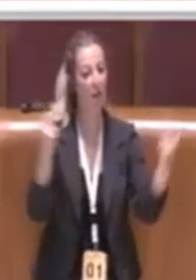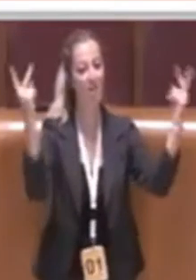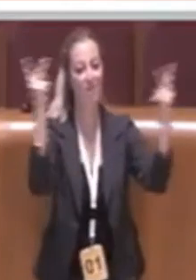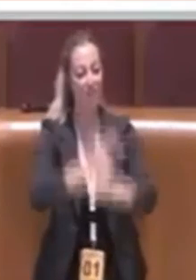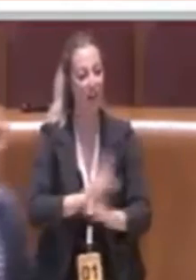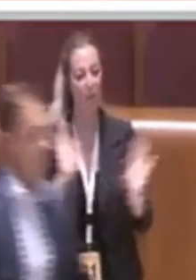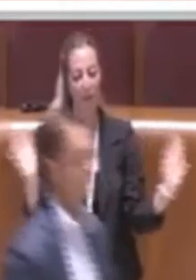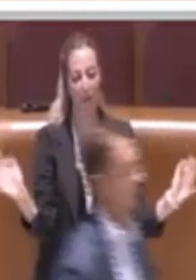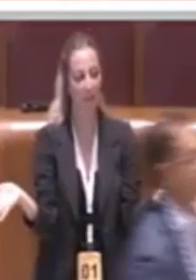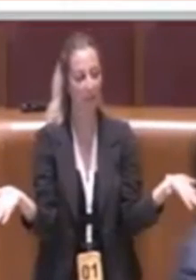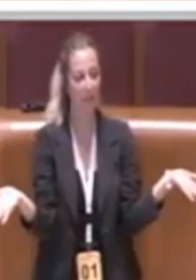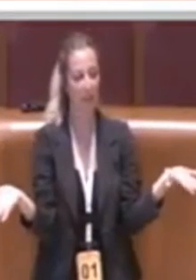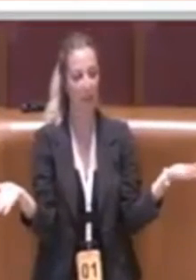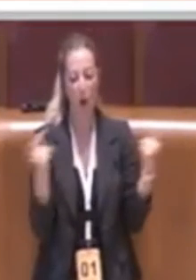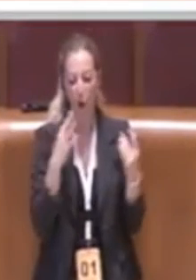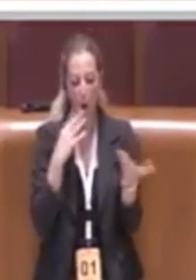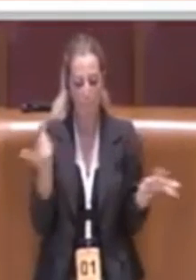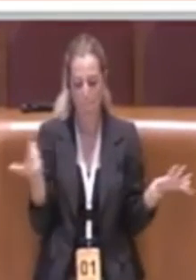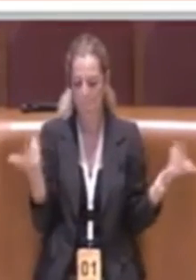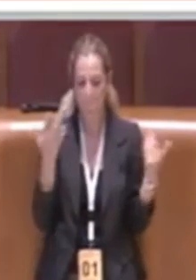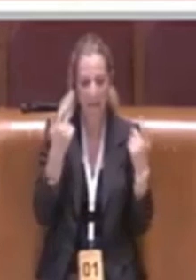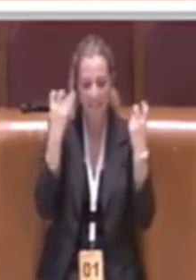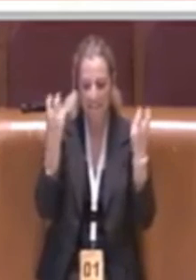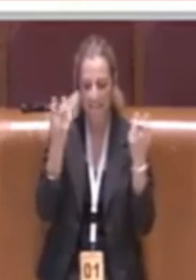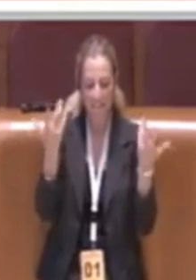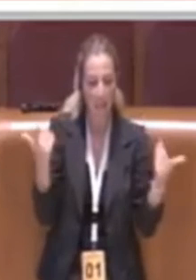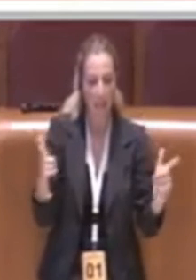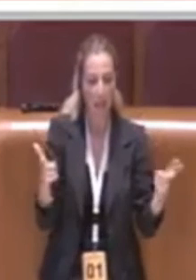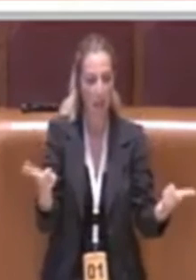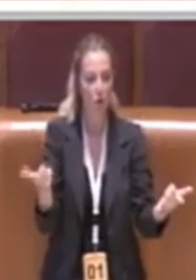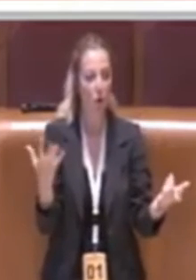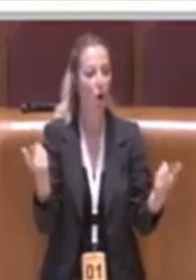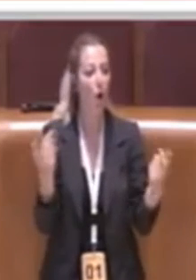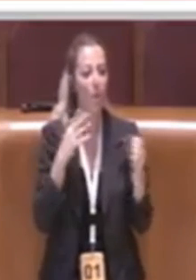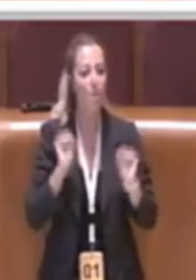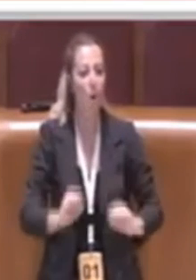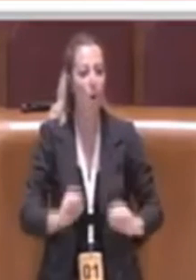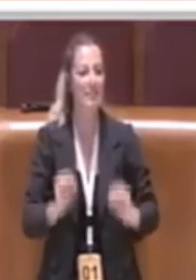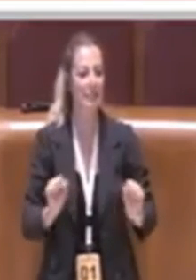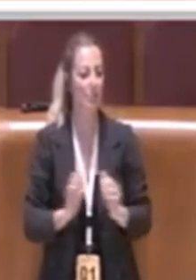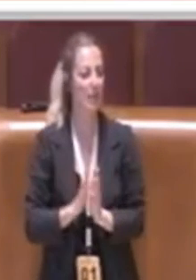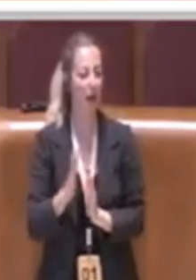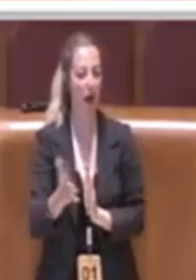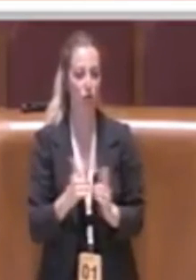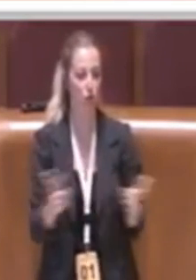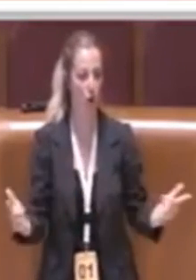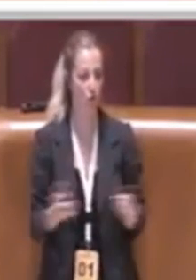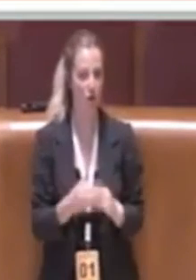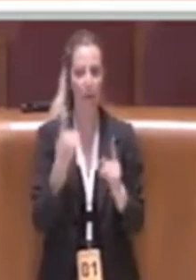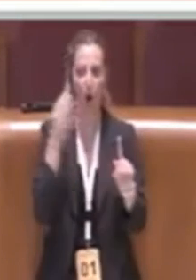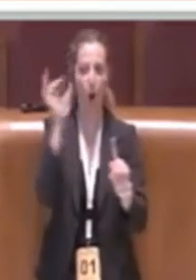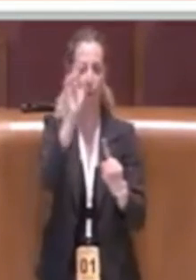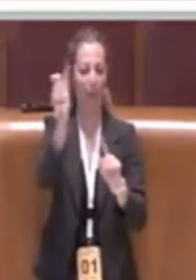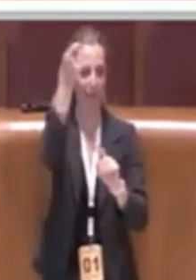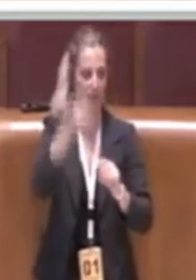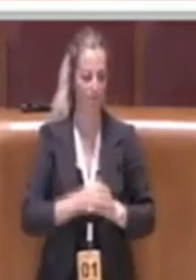minimali, minimali per poter arrivare a raggiungere questo obiettivo.